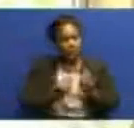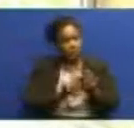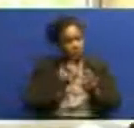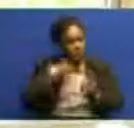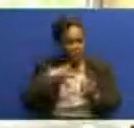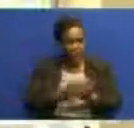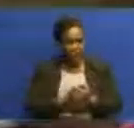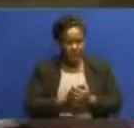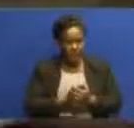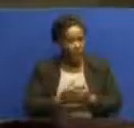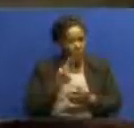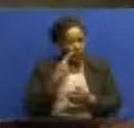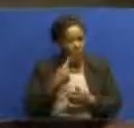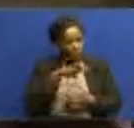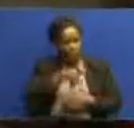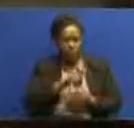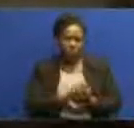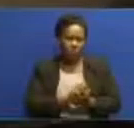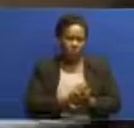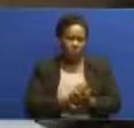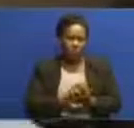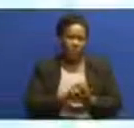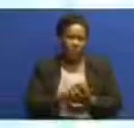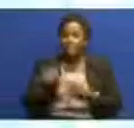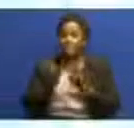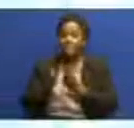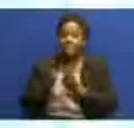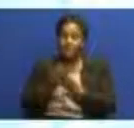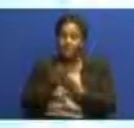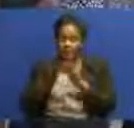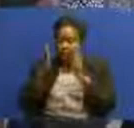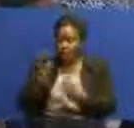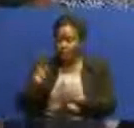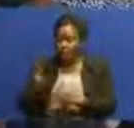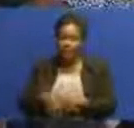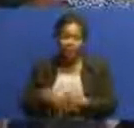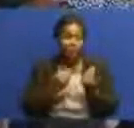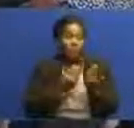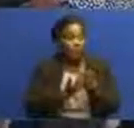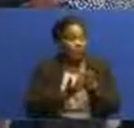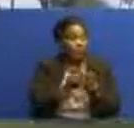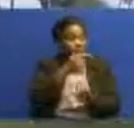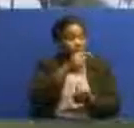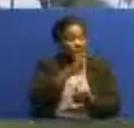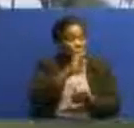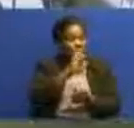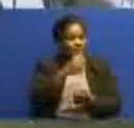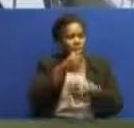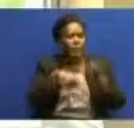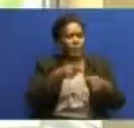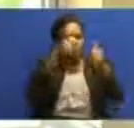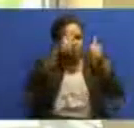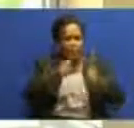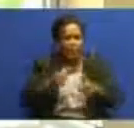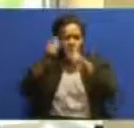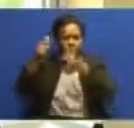katika jola zihada kihabari huku mkua ya singida paskasi mlagiri akatuwa rai kwa tbc kuandela kutangaza maendele mbali mbali yanofanyika nchini